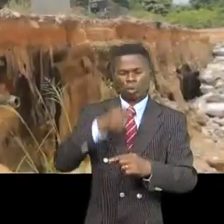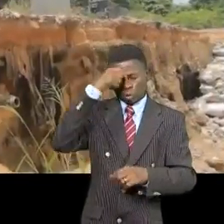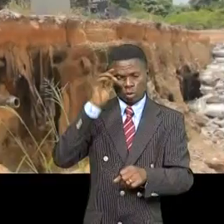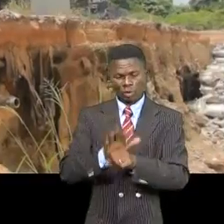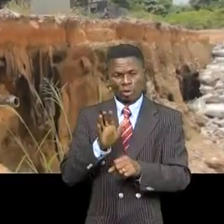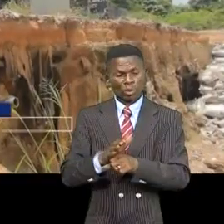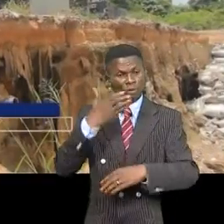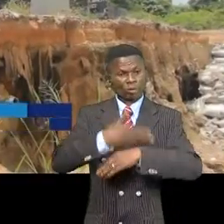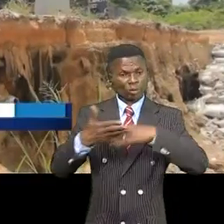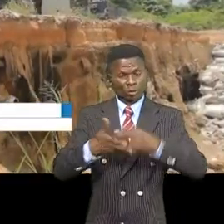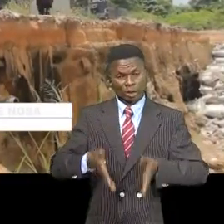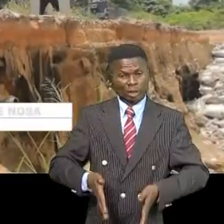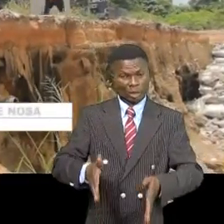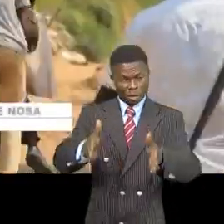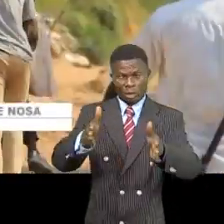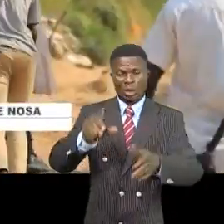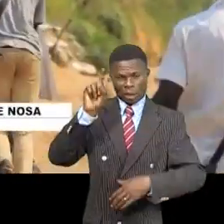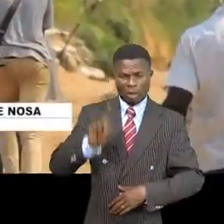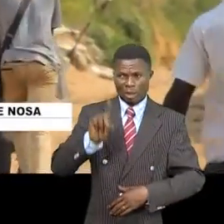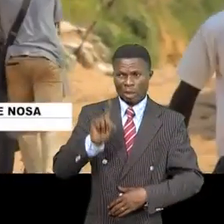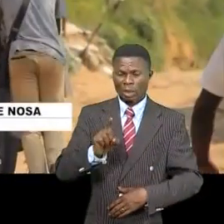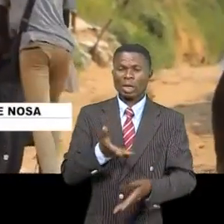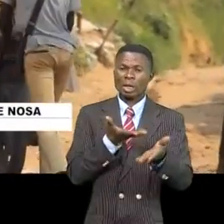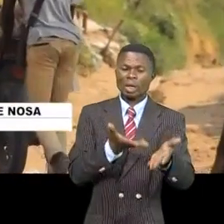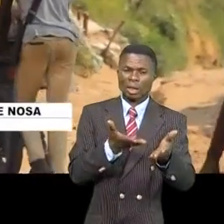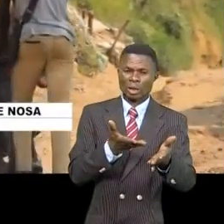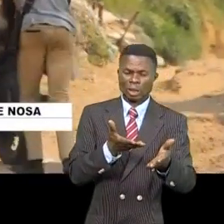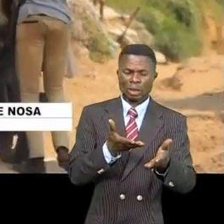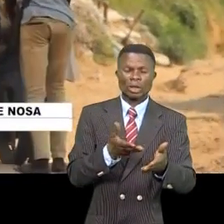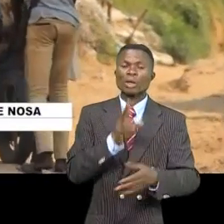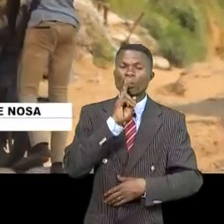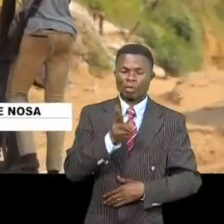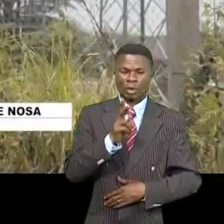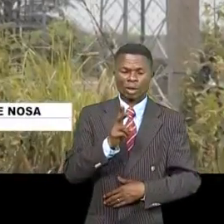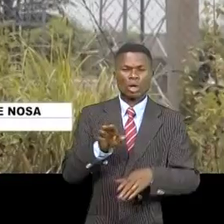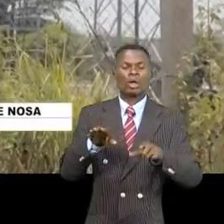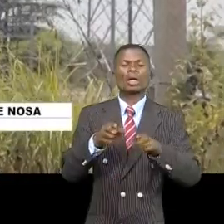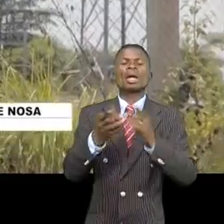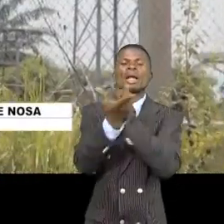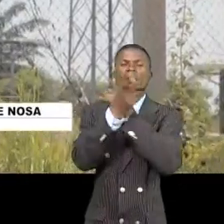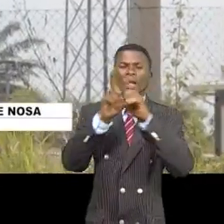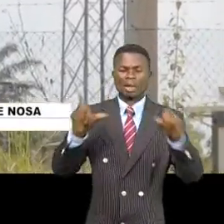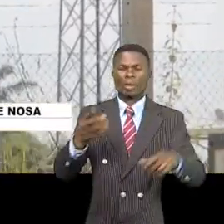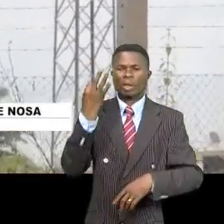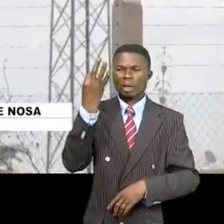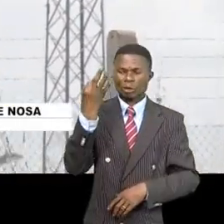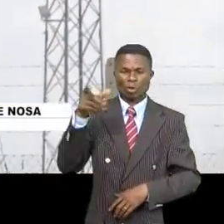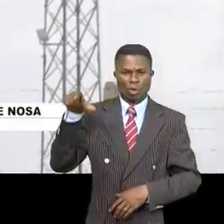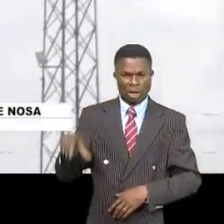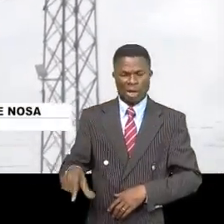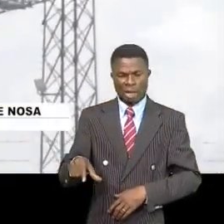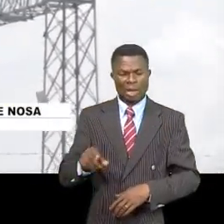La réhabilitation de ce transcend routier permettra à coup sûr les désenclavements de ces trois quartiers. Elle